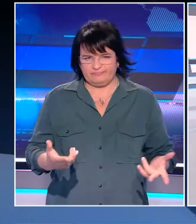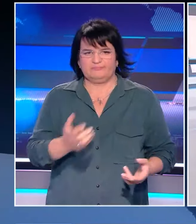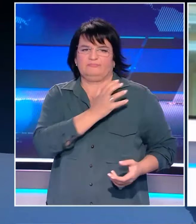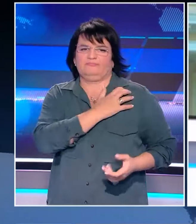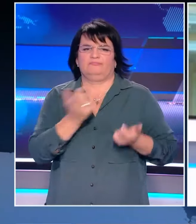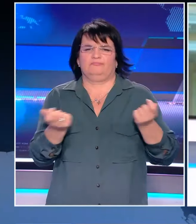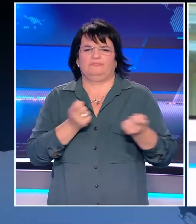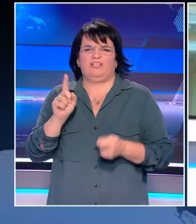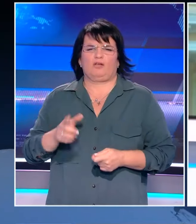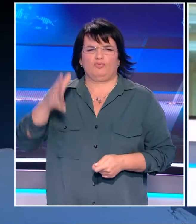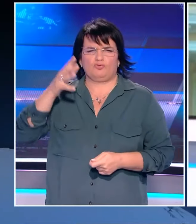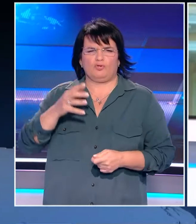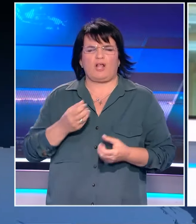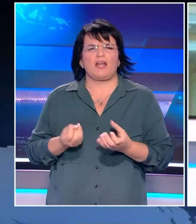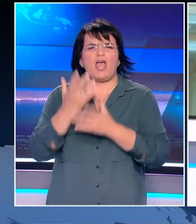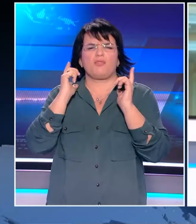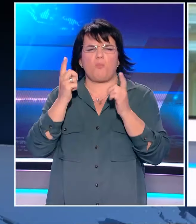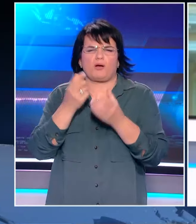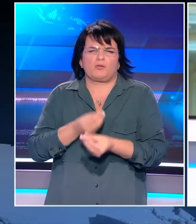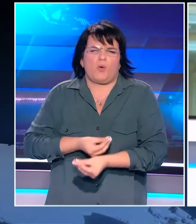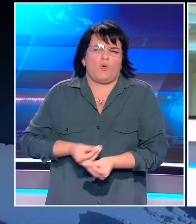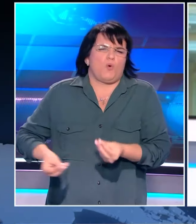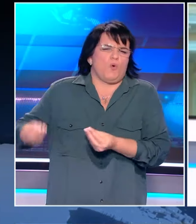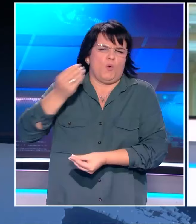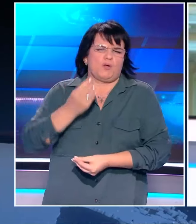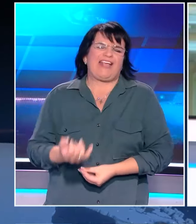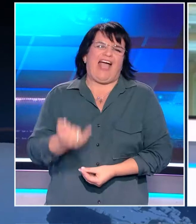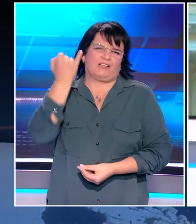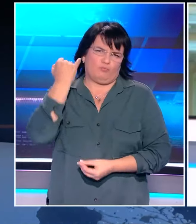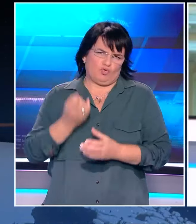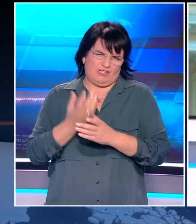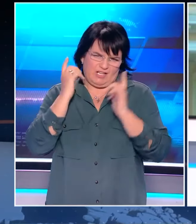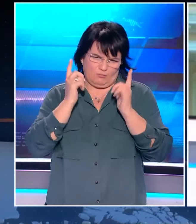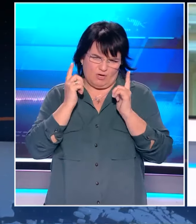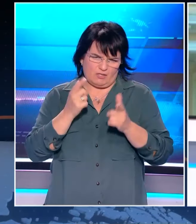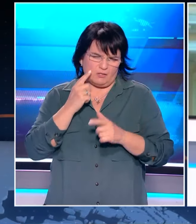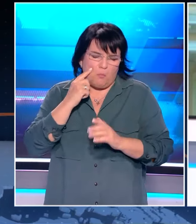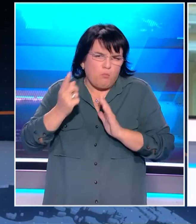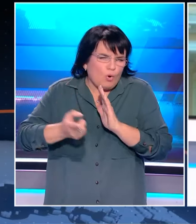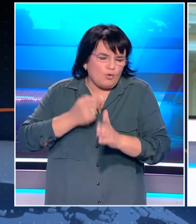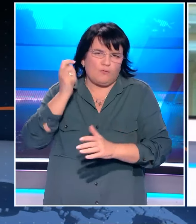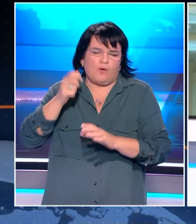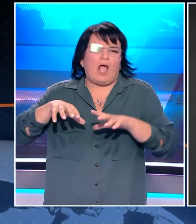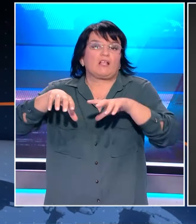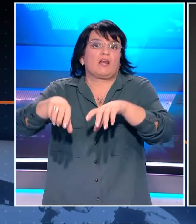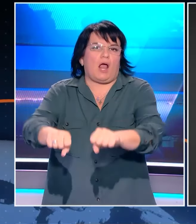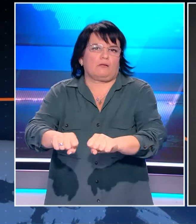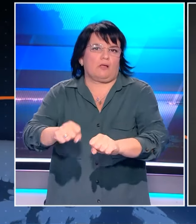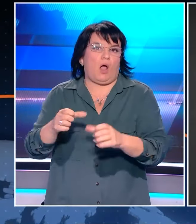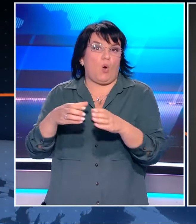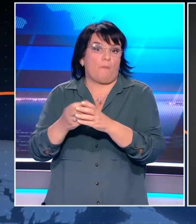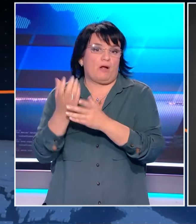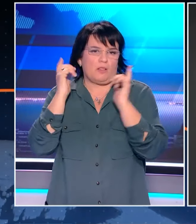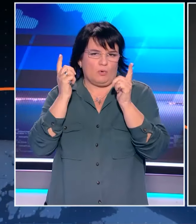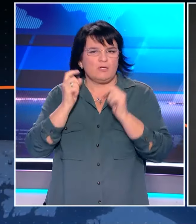έχει παράσχει στη Νέα Δημοκρατία, και μιλάω και όχι στον τυπώσο με την Νέα Δημοκρατία, μια πρωτοφανή πολιτική κυριαρχία. Ο Αντώνης